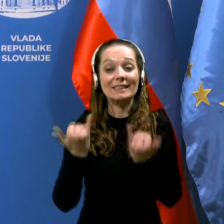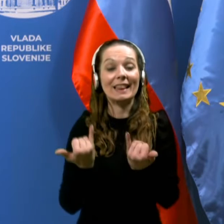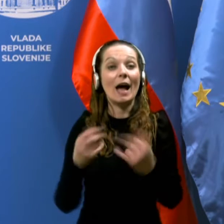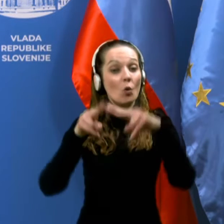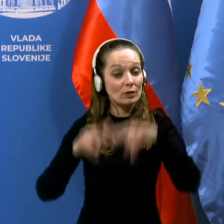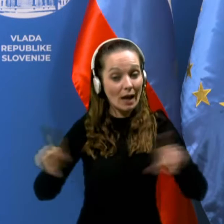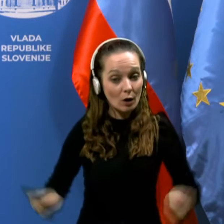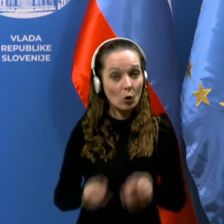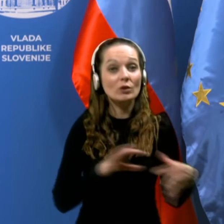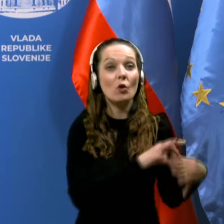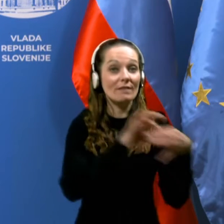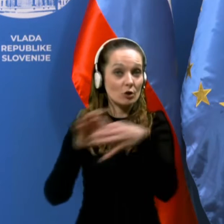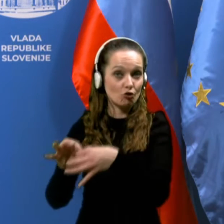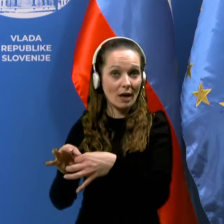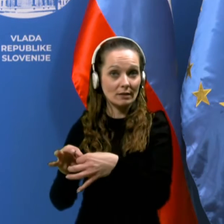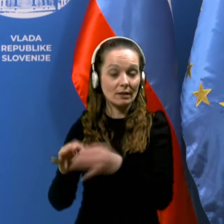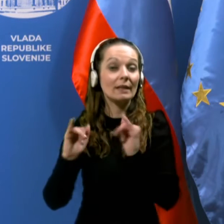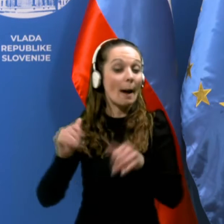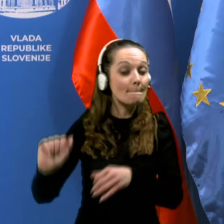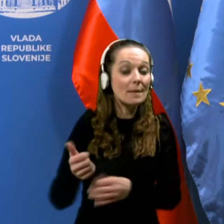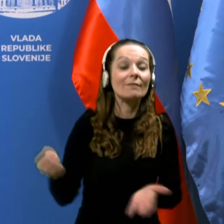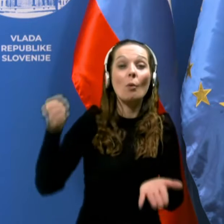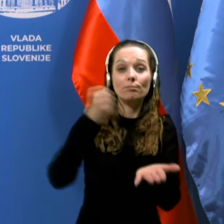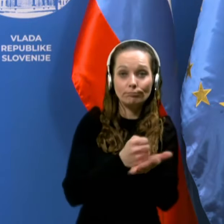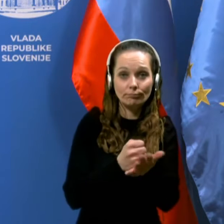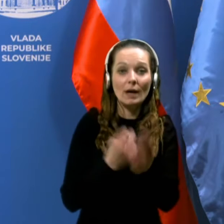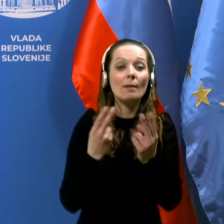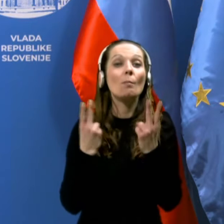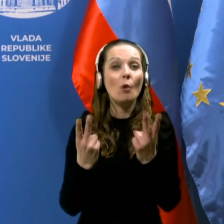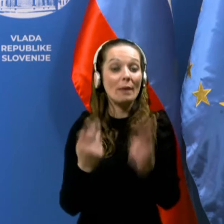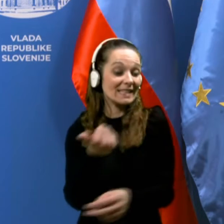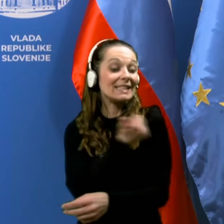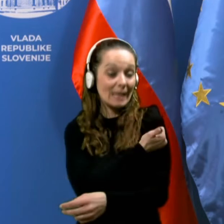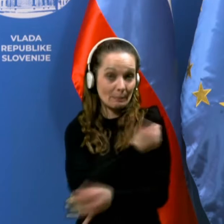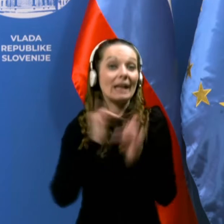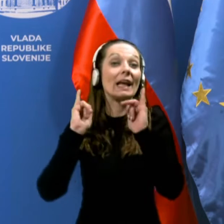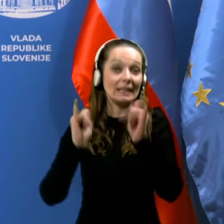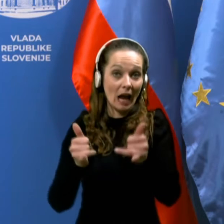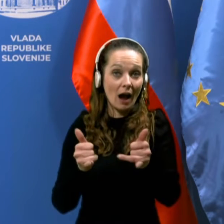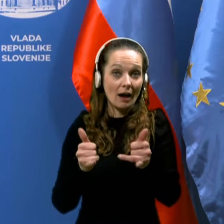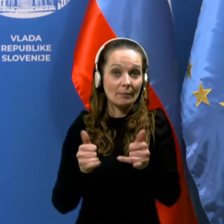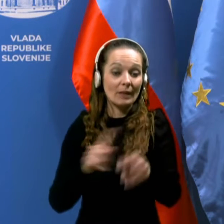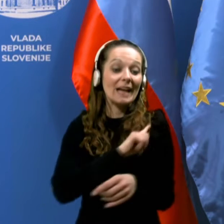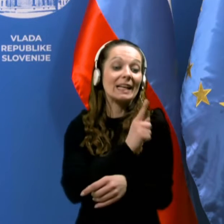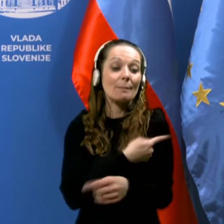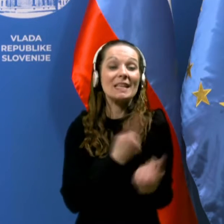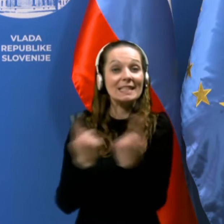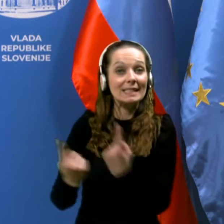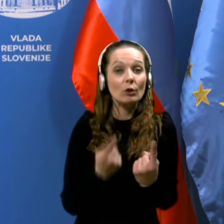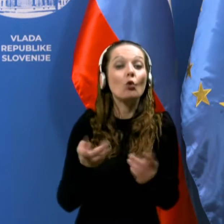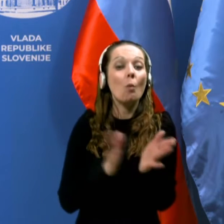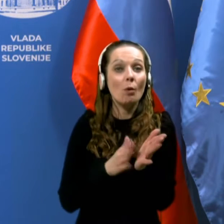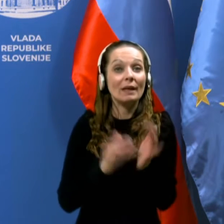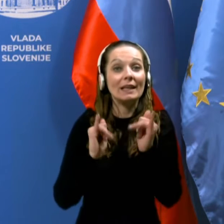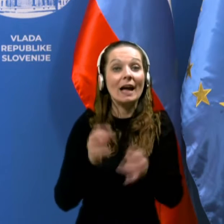taka, kot so že vščas. Primarno povdarjajo, cepljenje vendarle krepi situacijo v tem